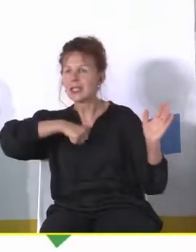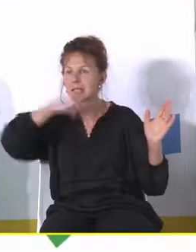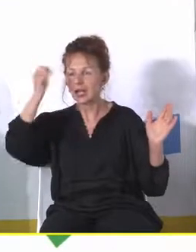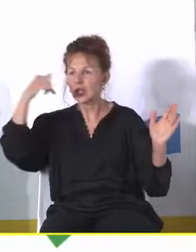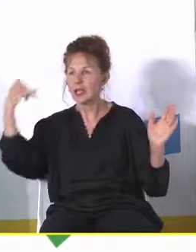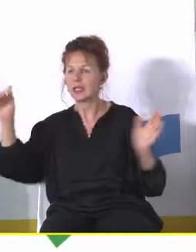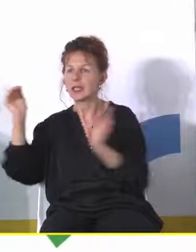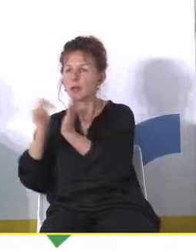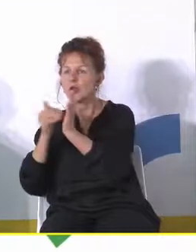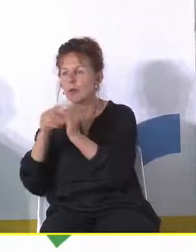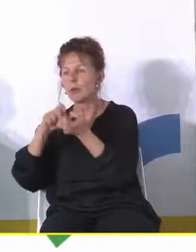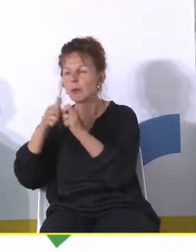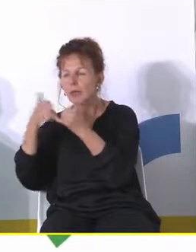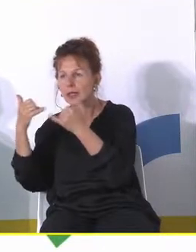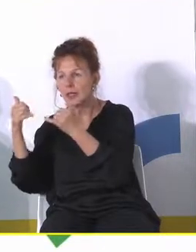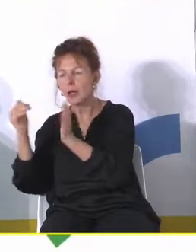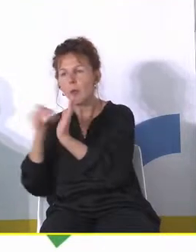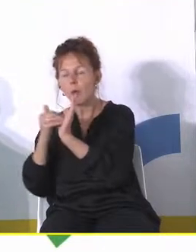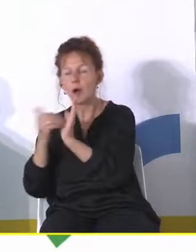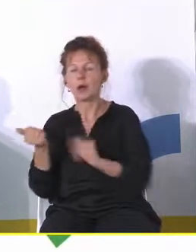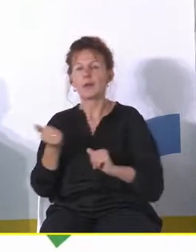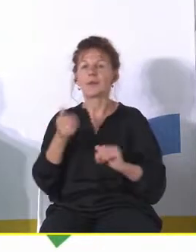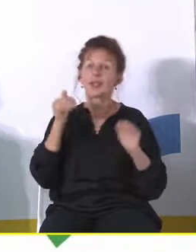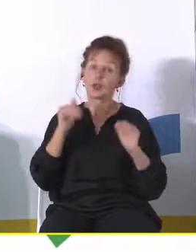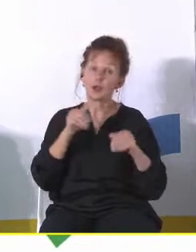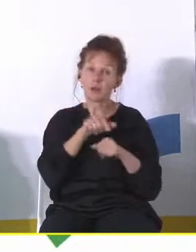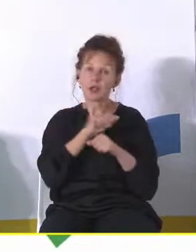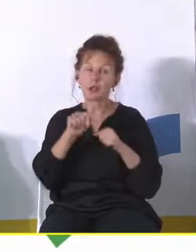mogłoby być również częścią takiego dialogu motywującego